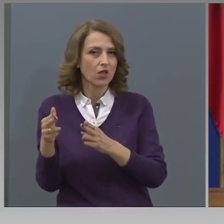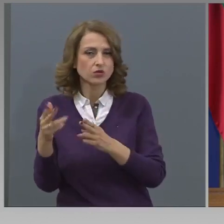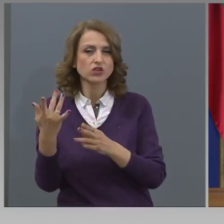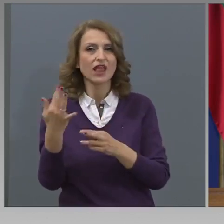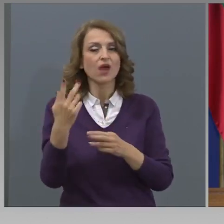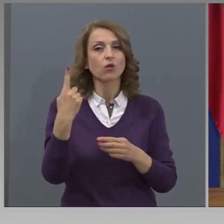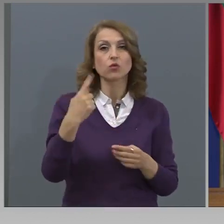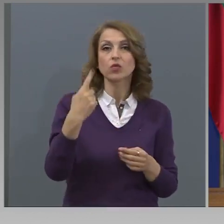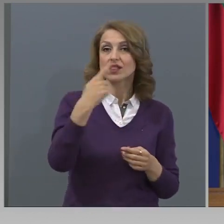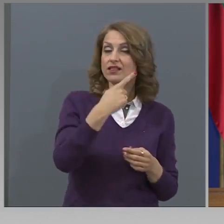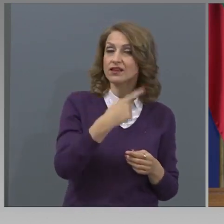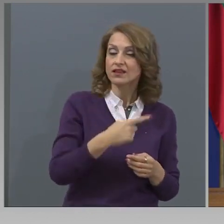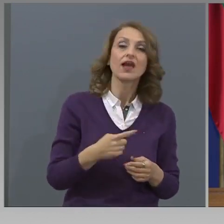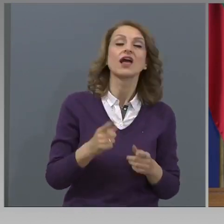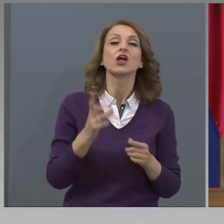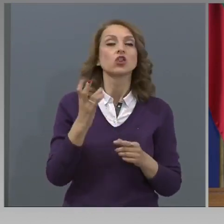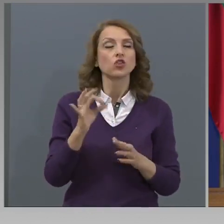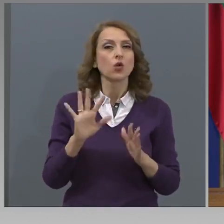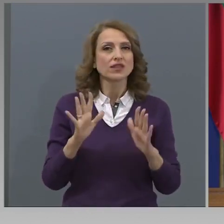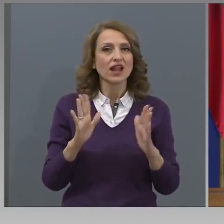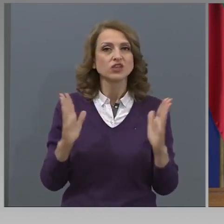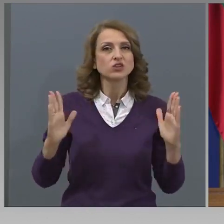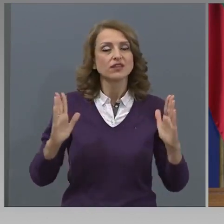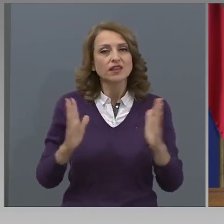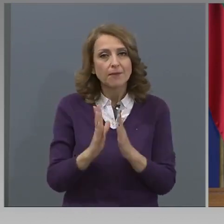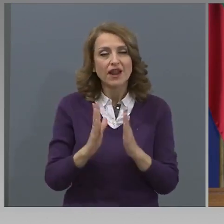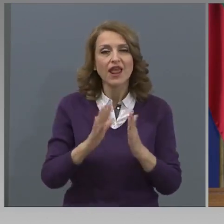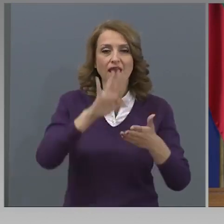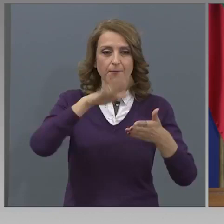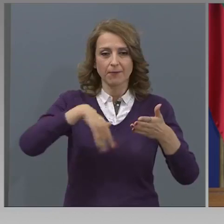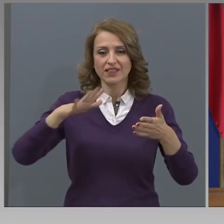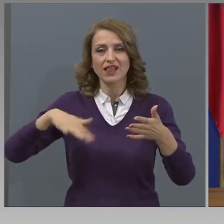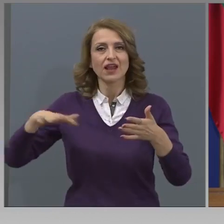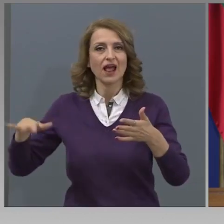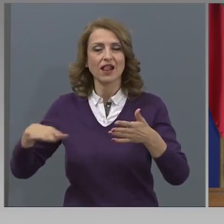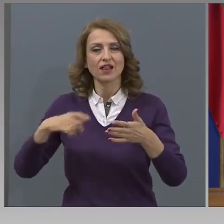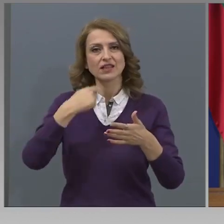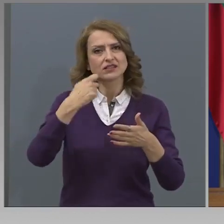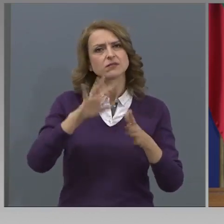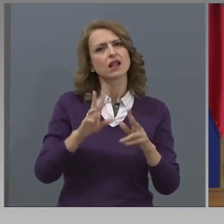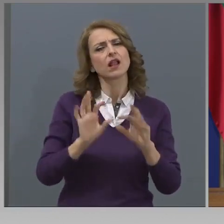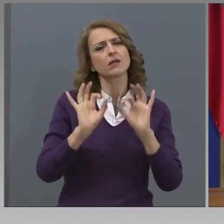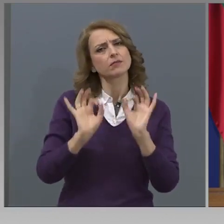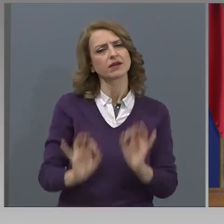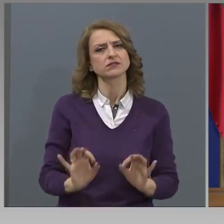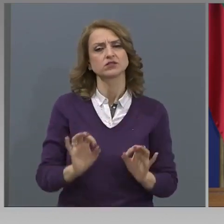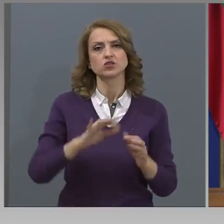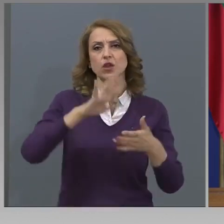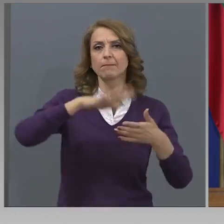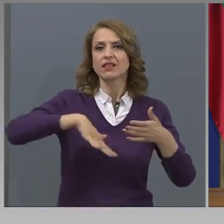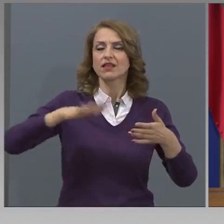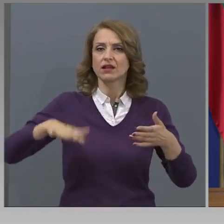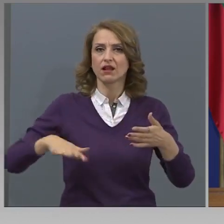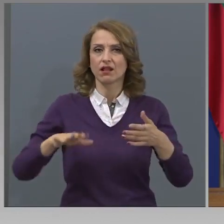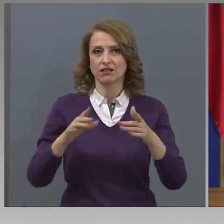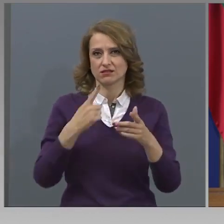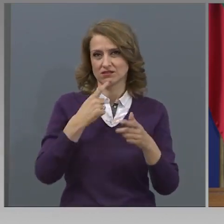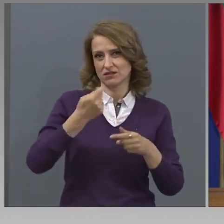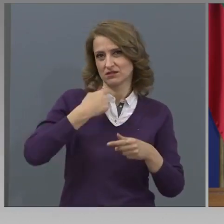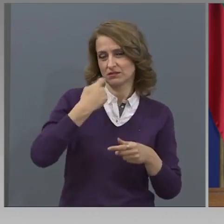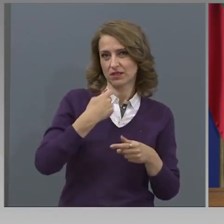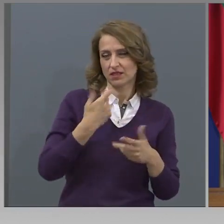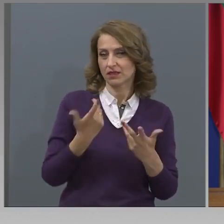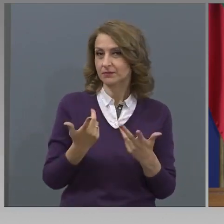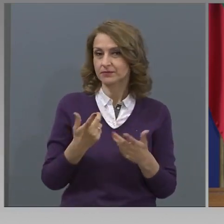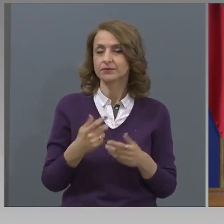но от очнението ще се намали ли материала на изпитите или остава същия, който е обсъждан до